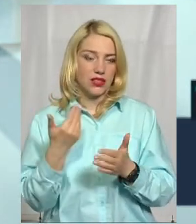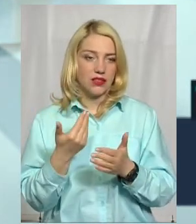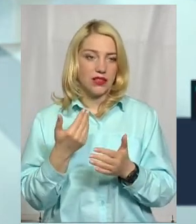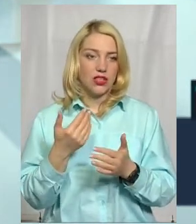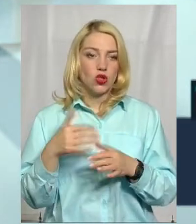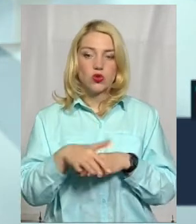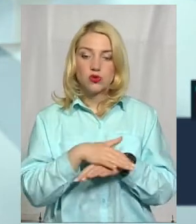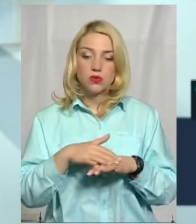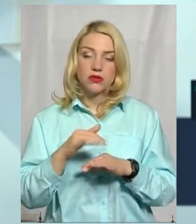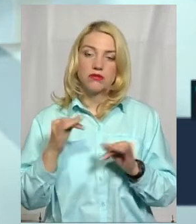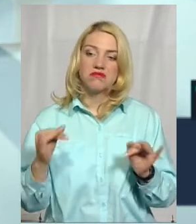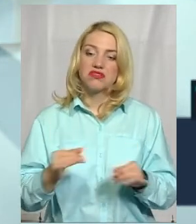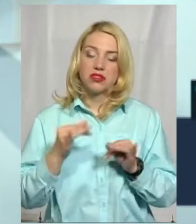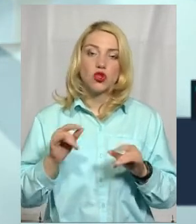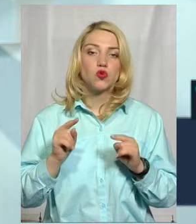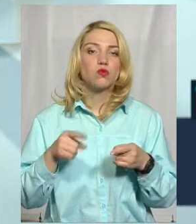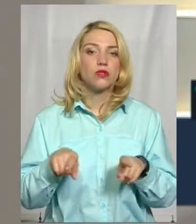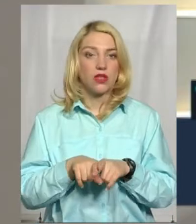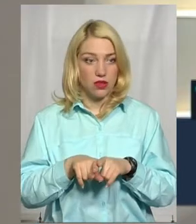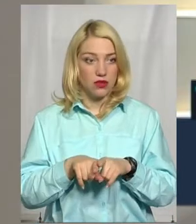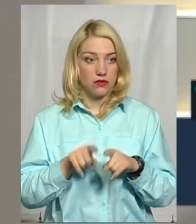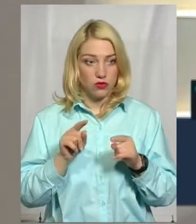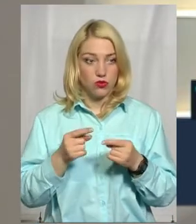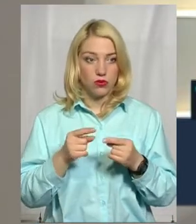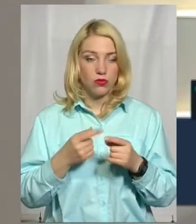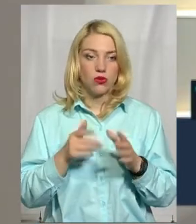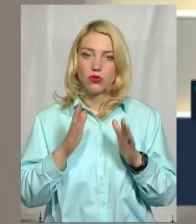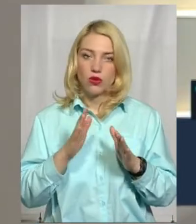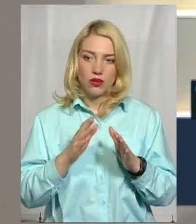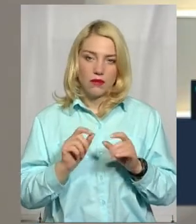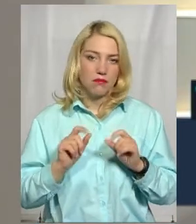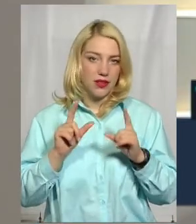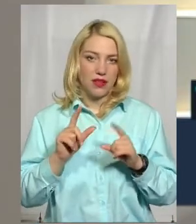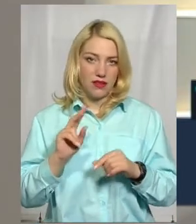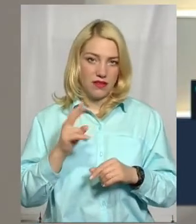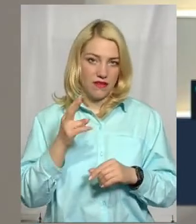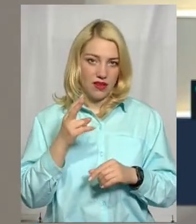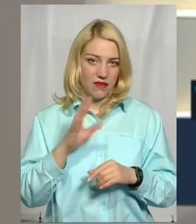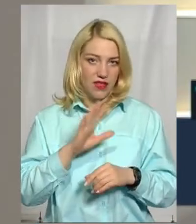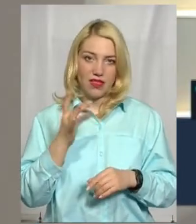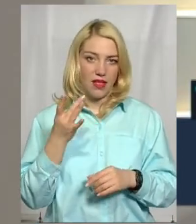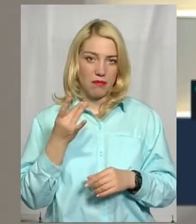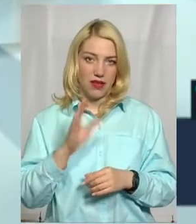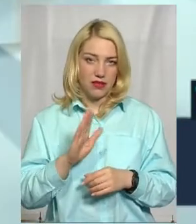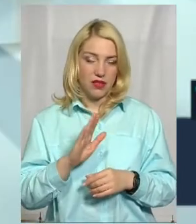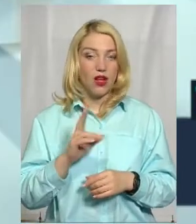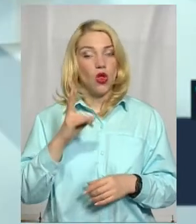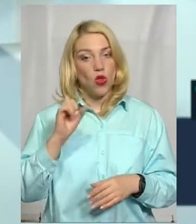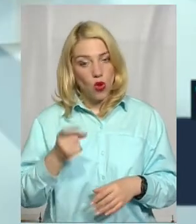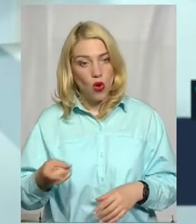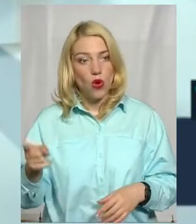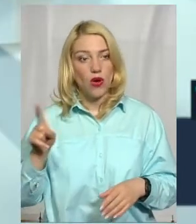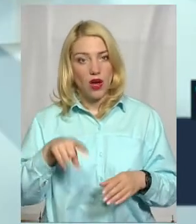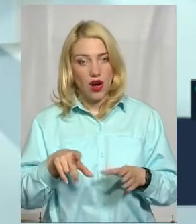суспільне зацікавленість, чому так, тому всього-навсього на 2 гривні підняли, а не на 5. Разом з тим,